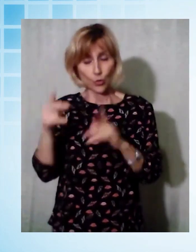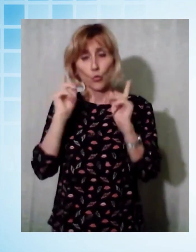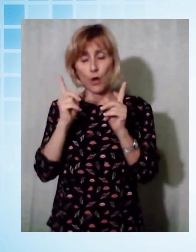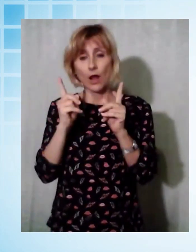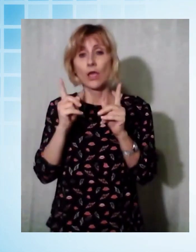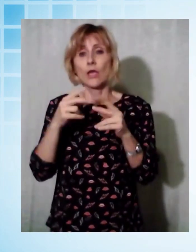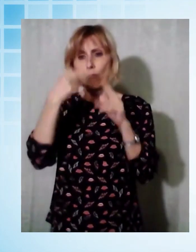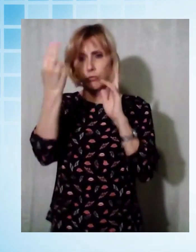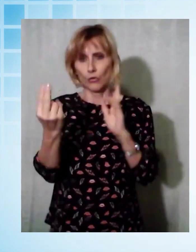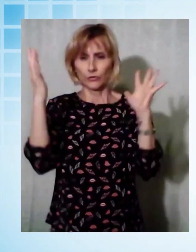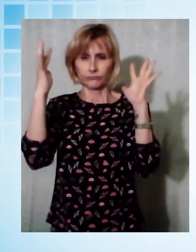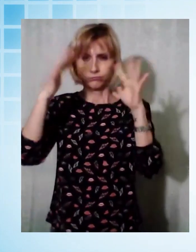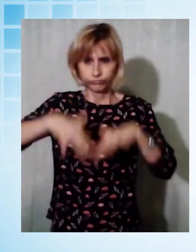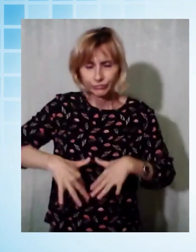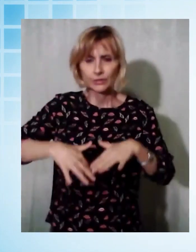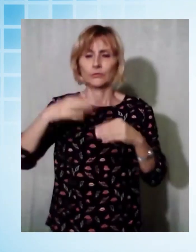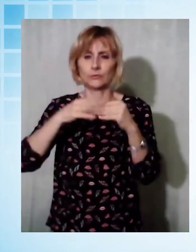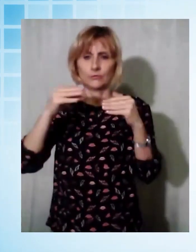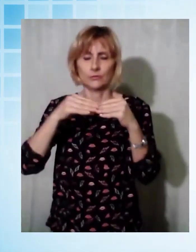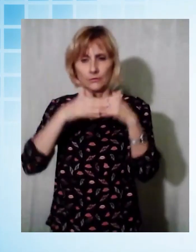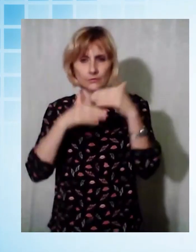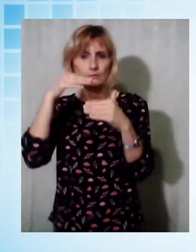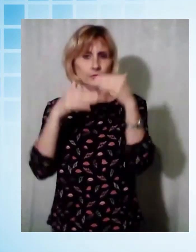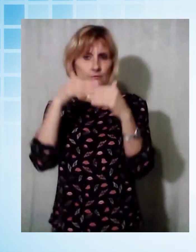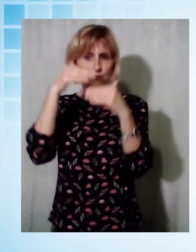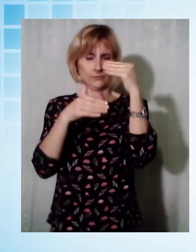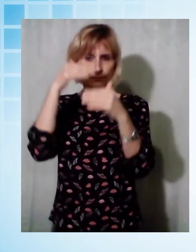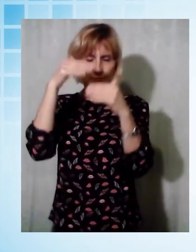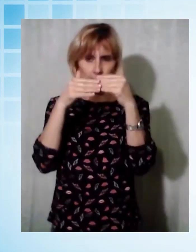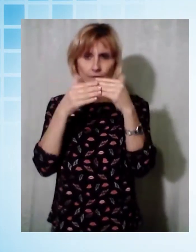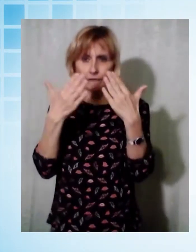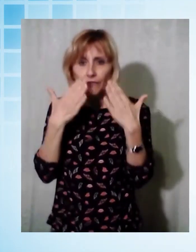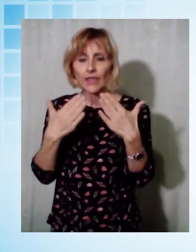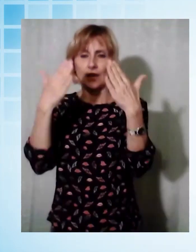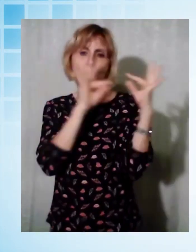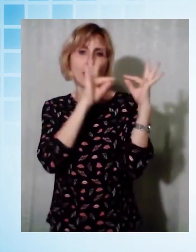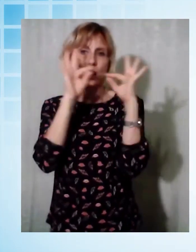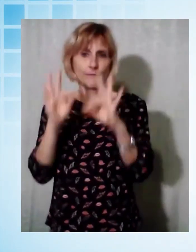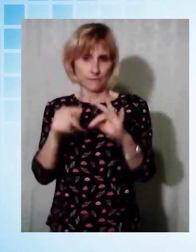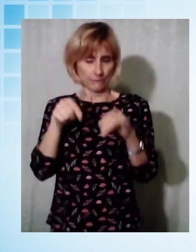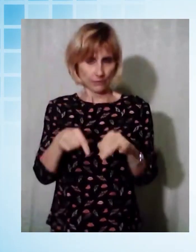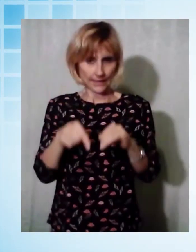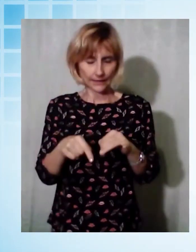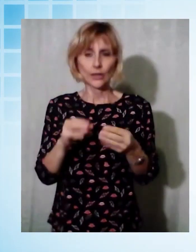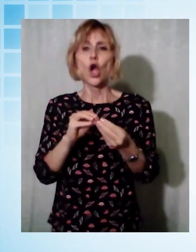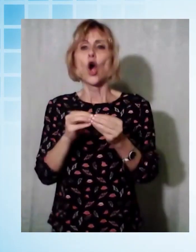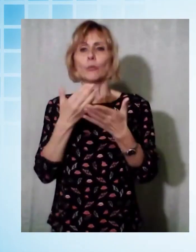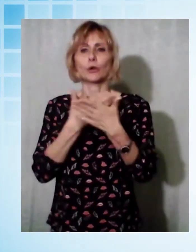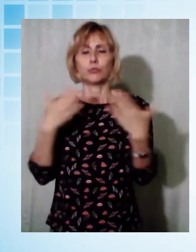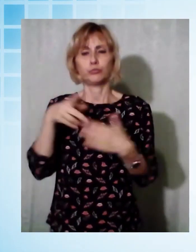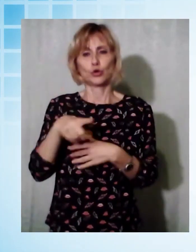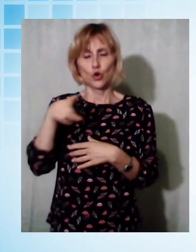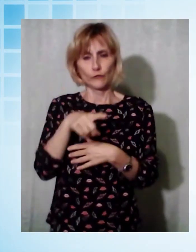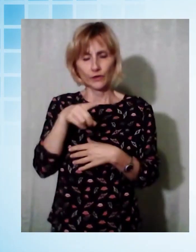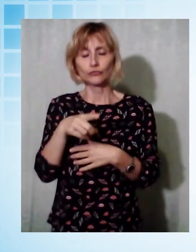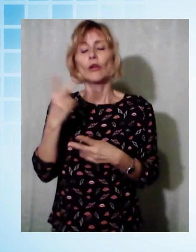infrastruttura, sbloccati dall'ultimo decreto del MIT e inseriti nel piano triennale delle opere pubbliche della provincia. Risorse maggiori rispetto ai